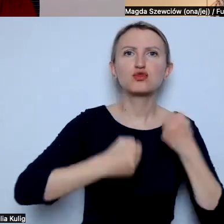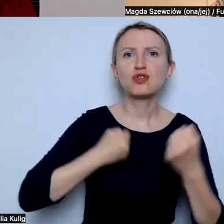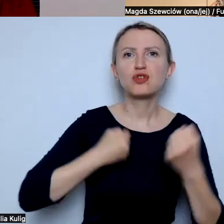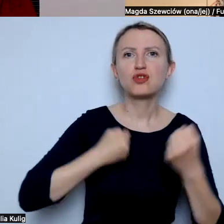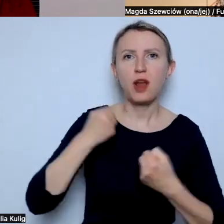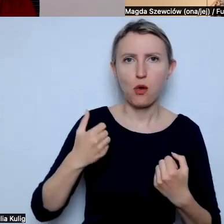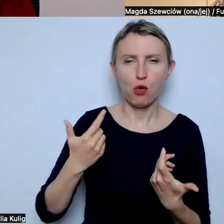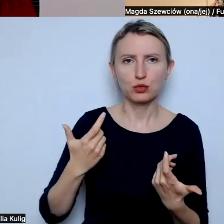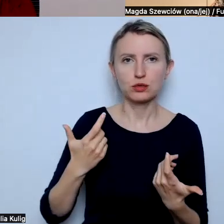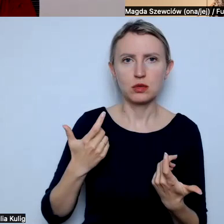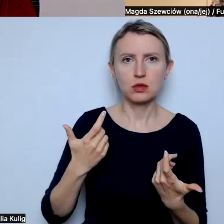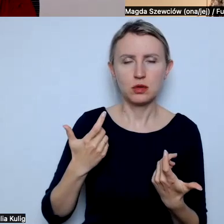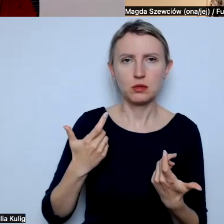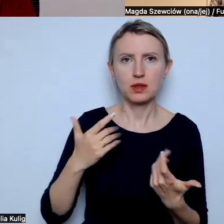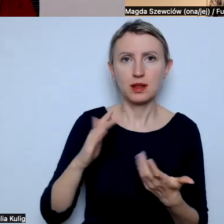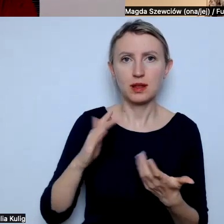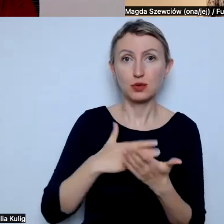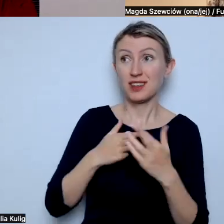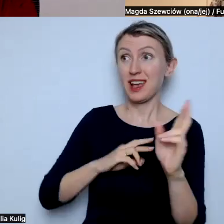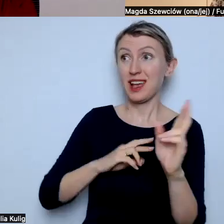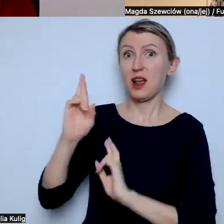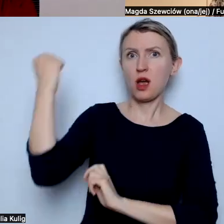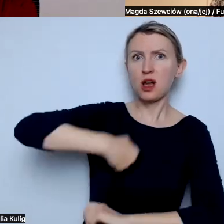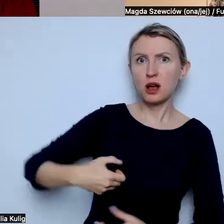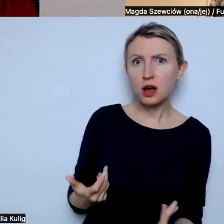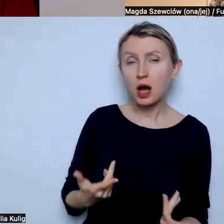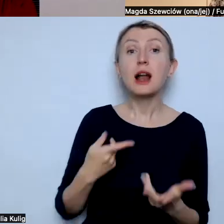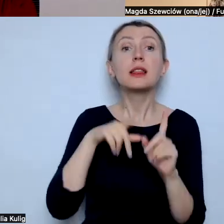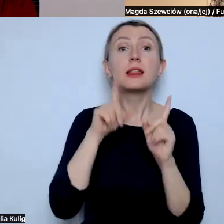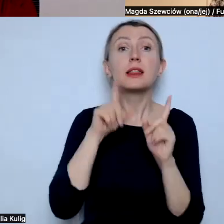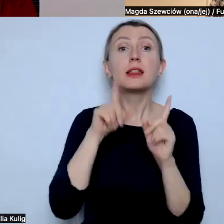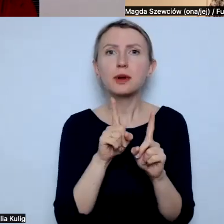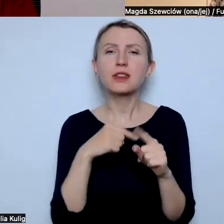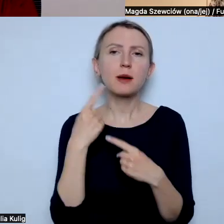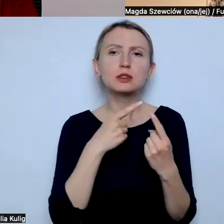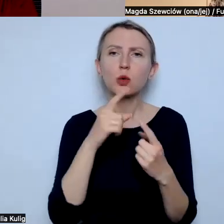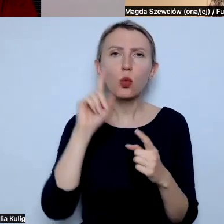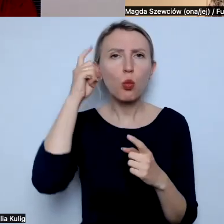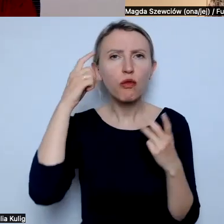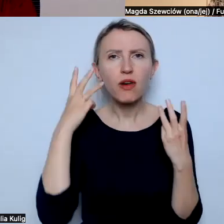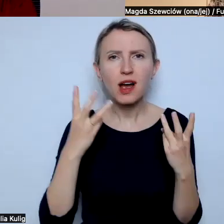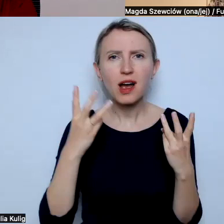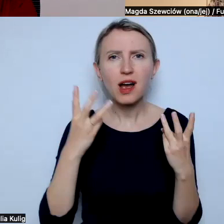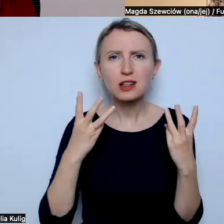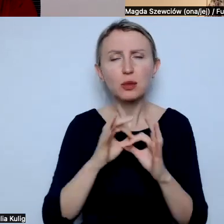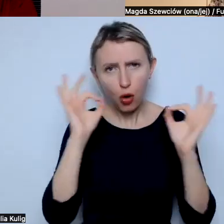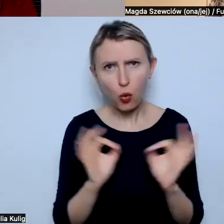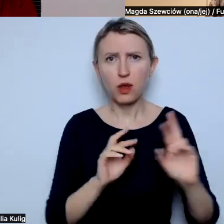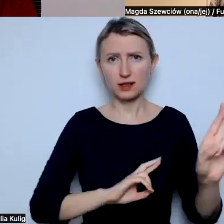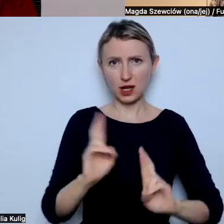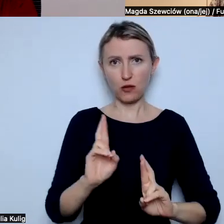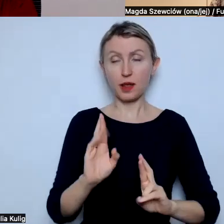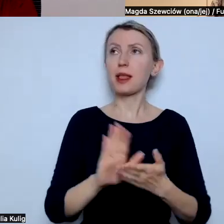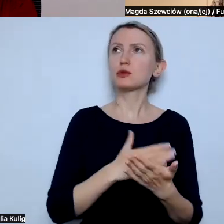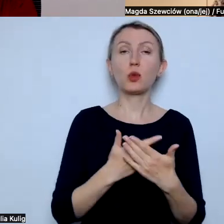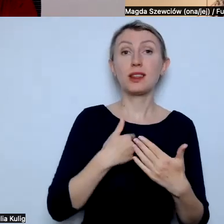wejdziemy w tę sytuację. Ale prawda jest taka, że myślę, że najważniejszym jest, żeby w ogóle zareagować. Bo nawet jeśli ja